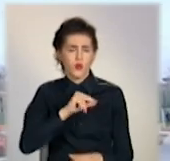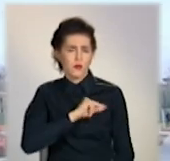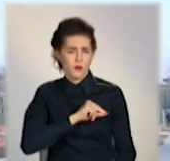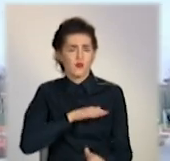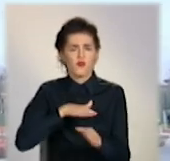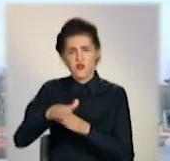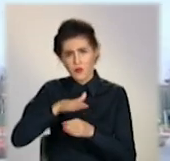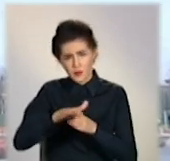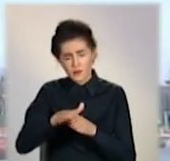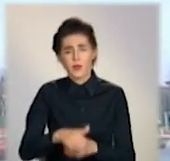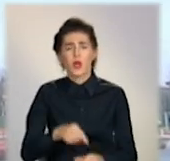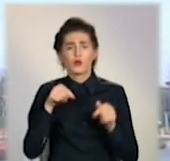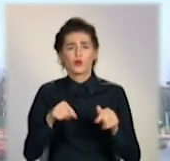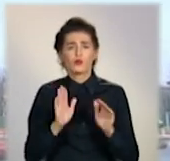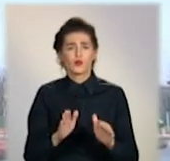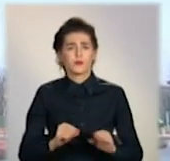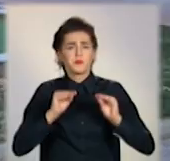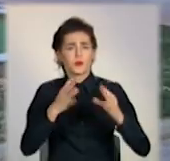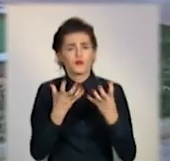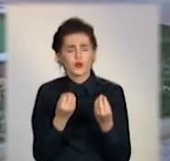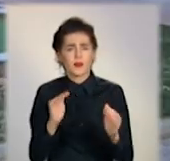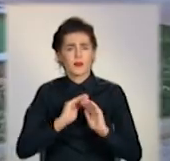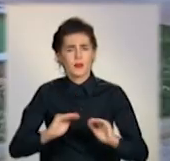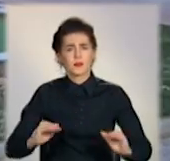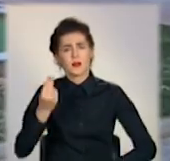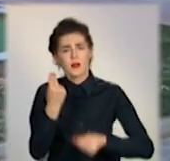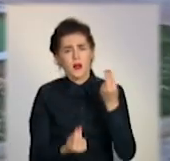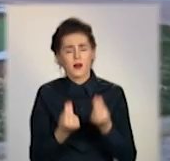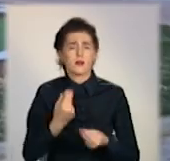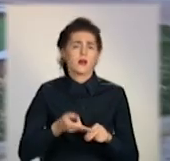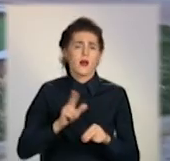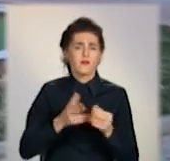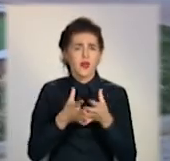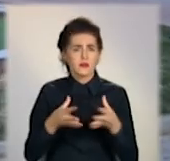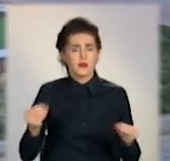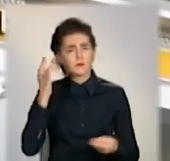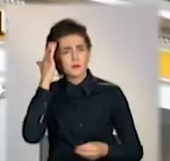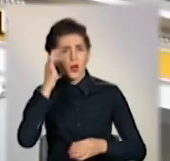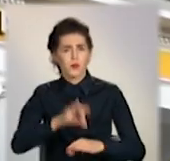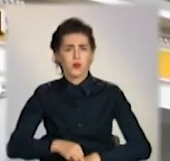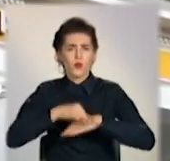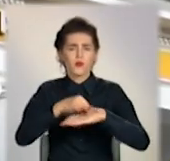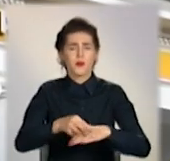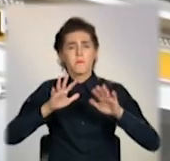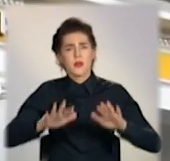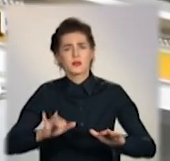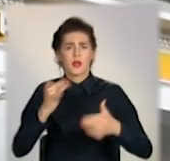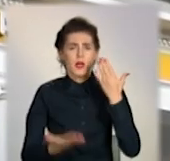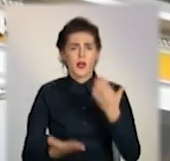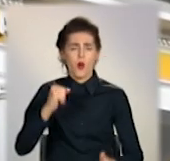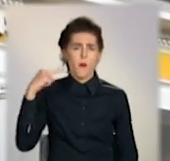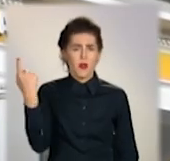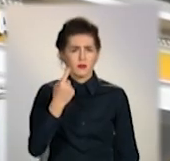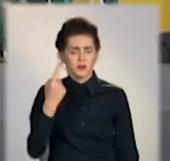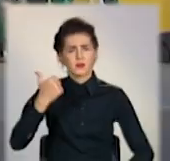Найближчим часом тут встановлять дитячі спортивні та ігрові майданчики, а навесні планують проводити міські та обласні змагання.